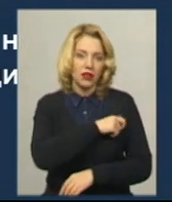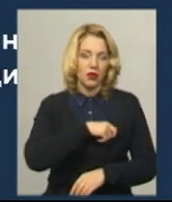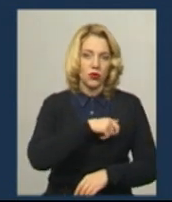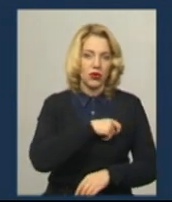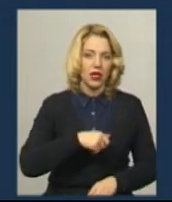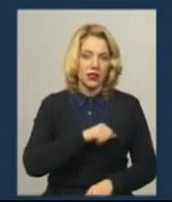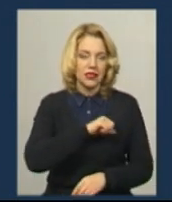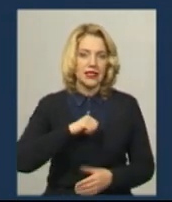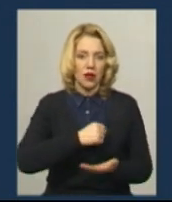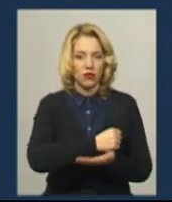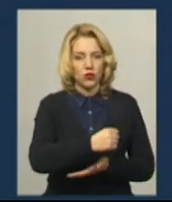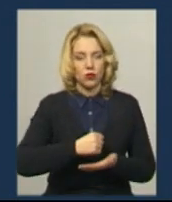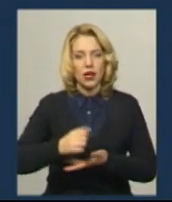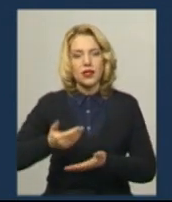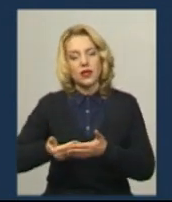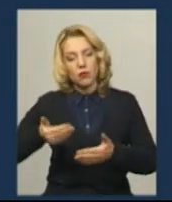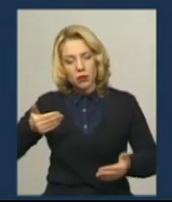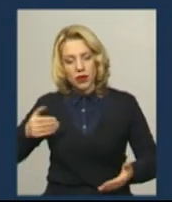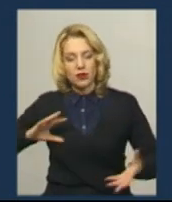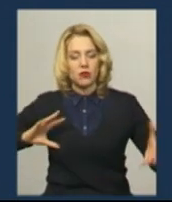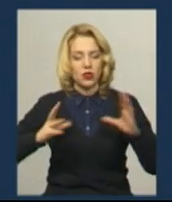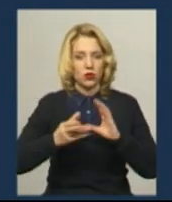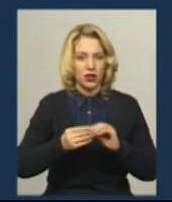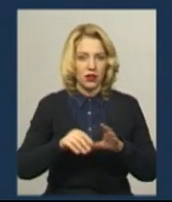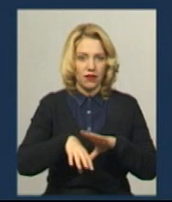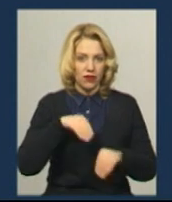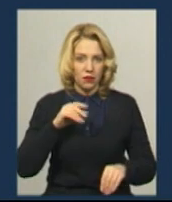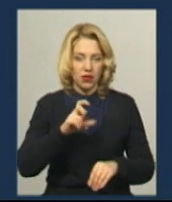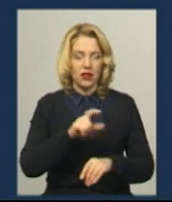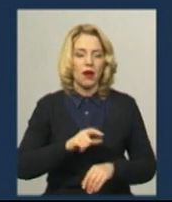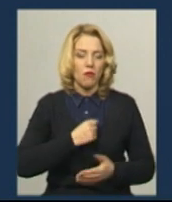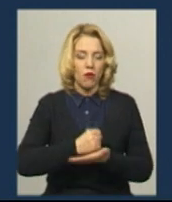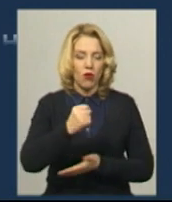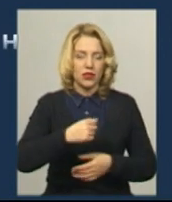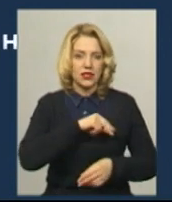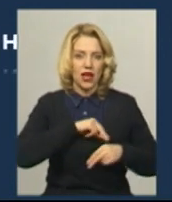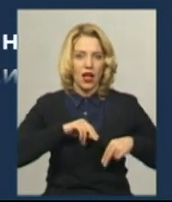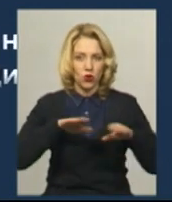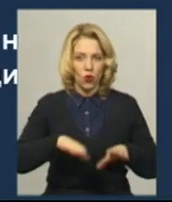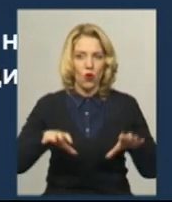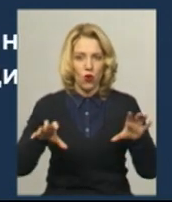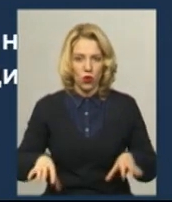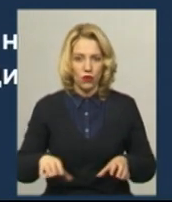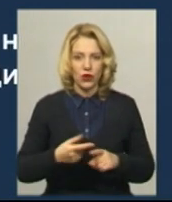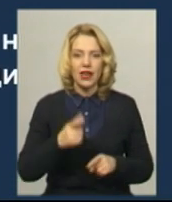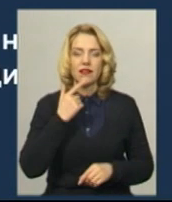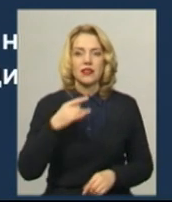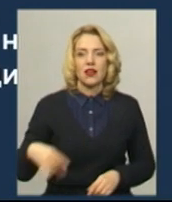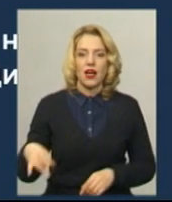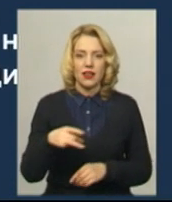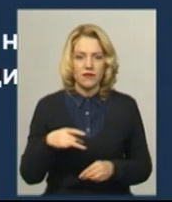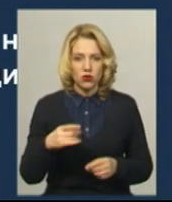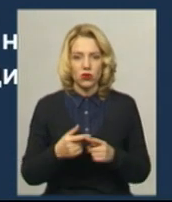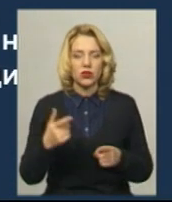самовисуванців. За попередніми результатами виборів на посаду голови Заслучненської територіальної громади Красилівського району переміг